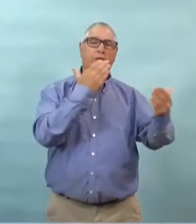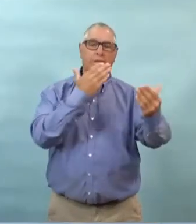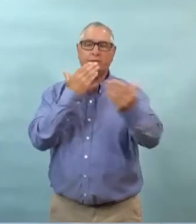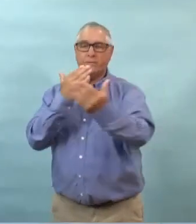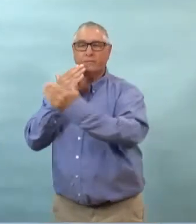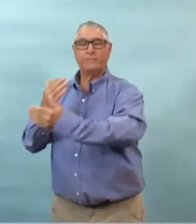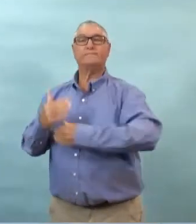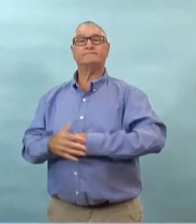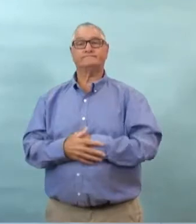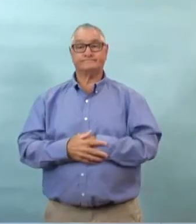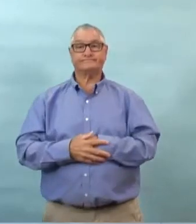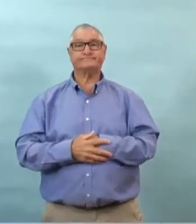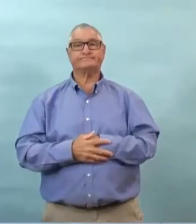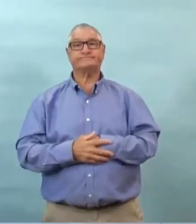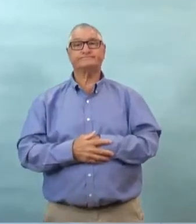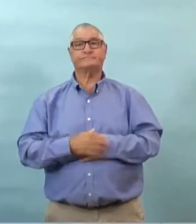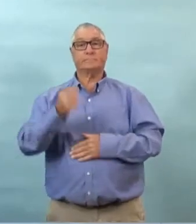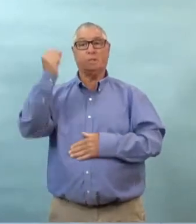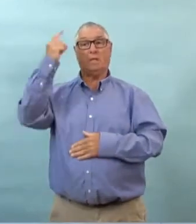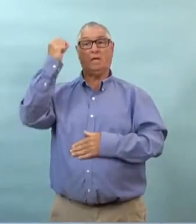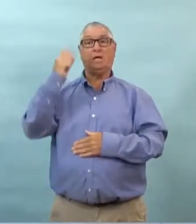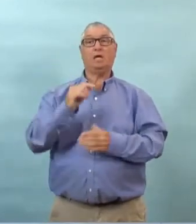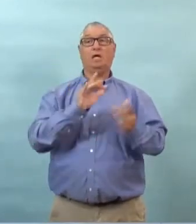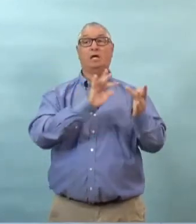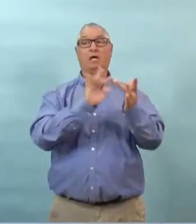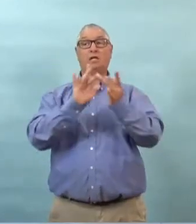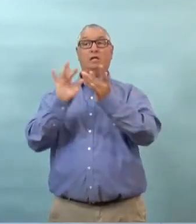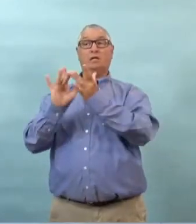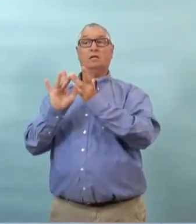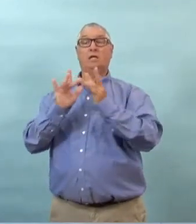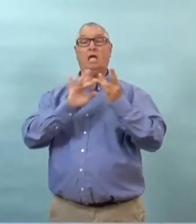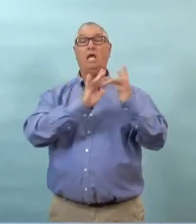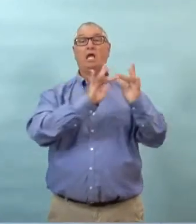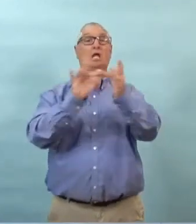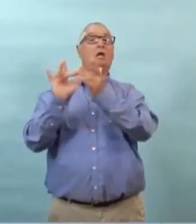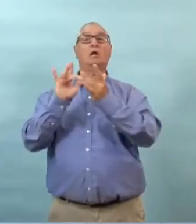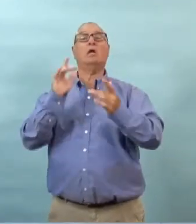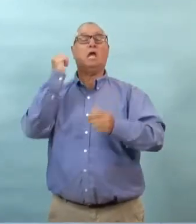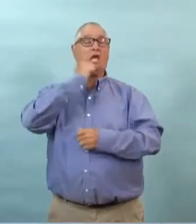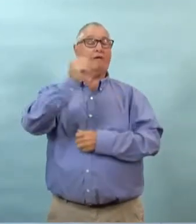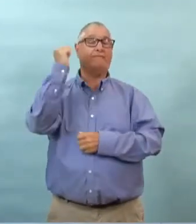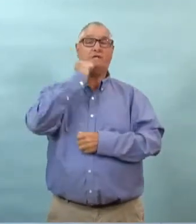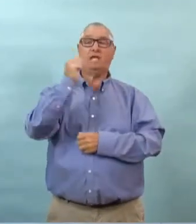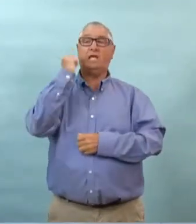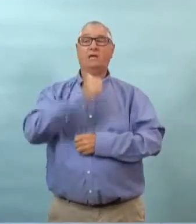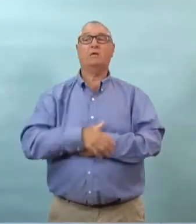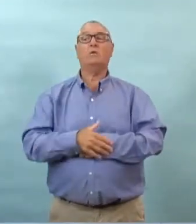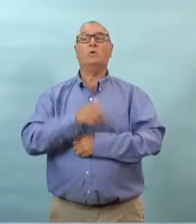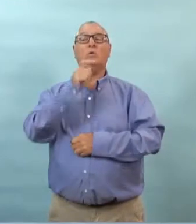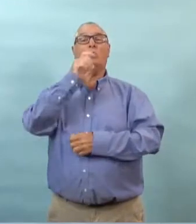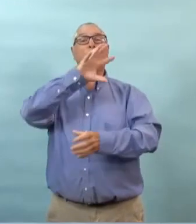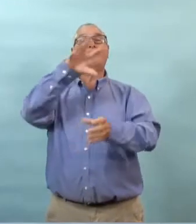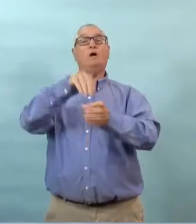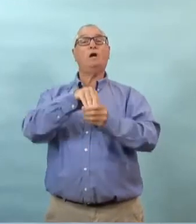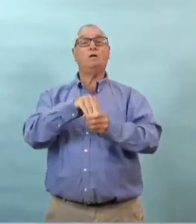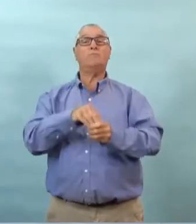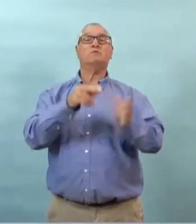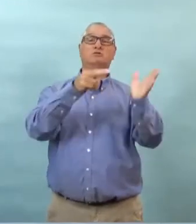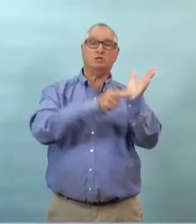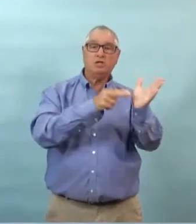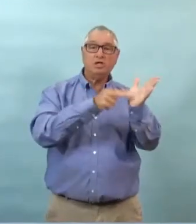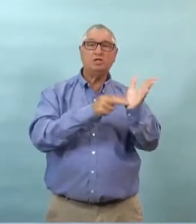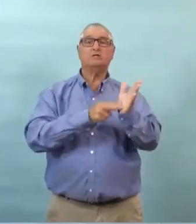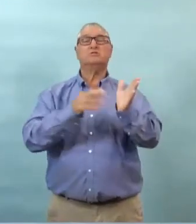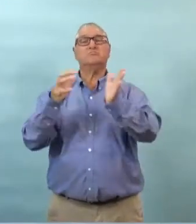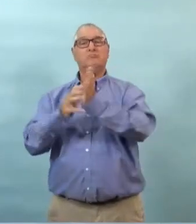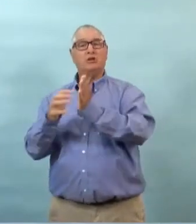faites par tous les manitobains alors à la population du manitoba merci donc la gestion la recherche des contacts c'est quelque chose qui